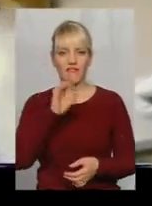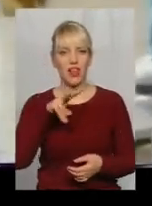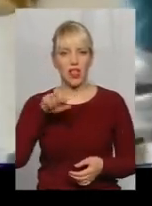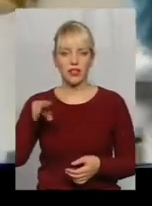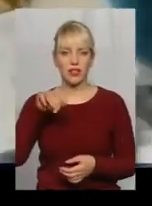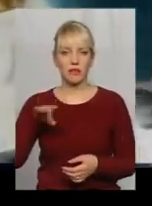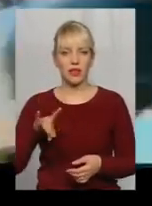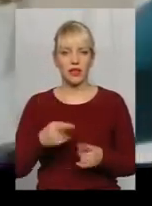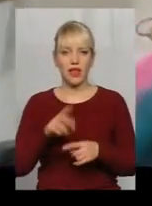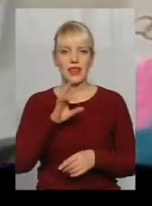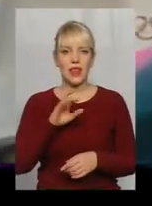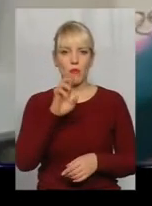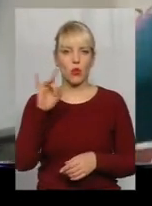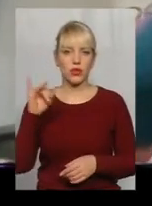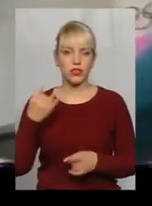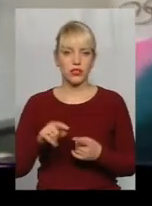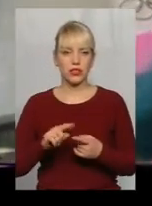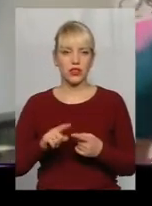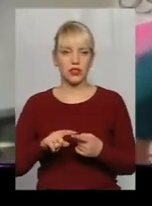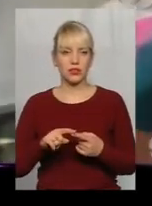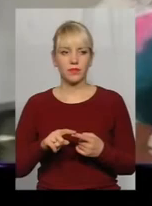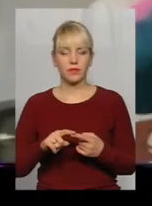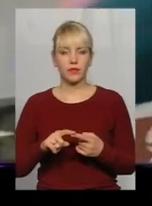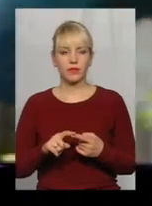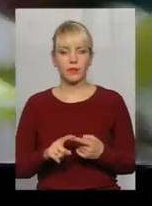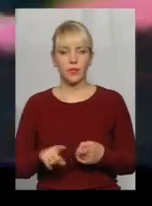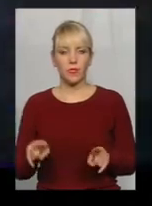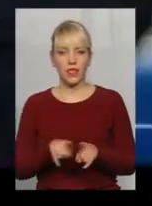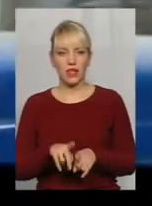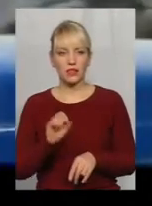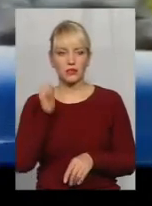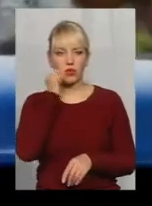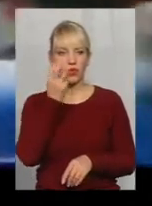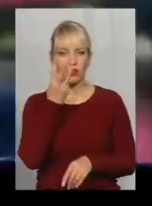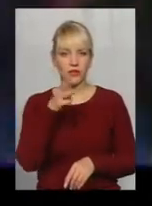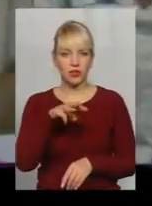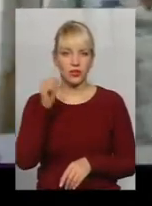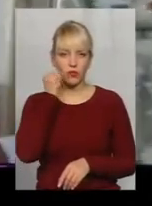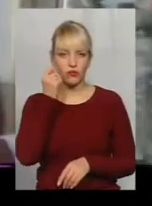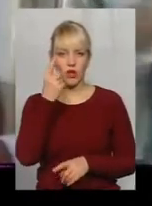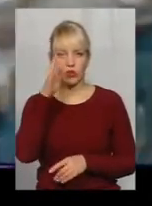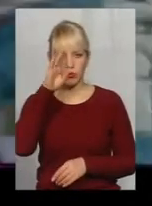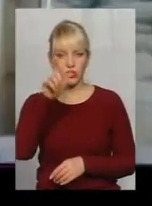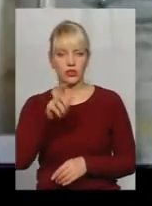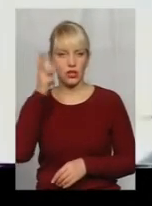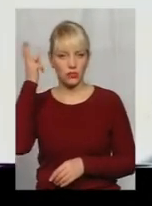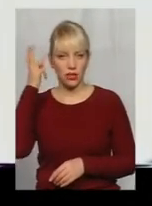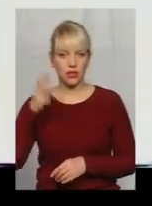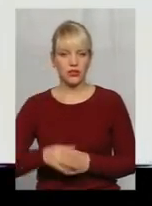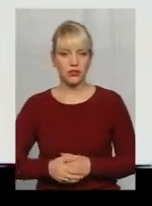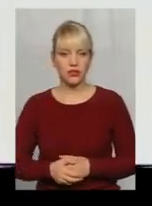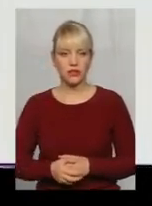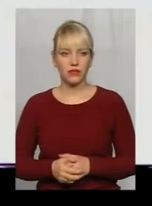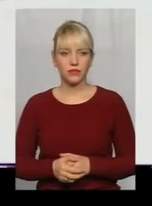Любовицкий москвич і Андрій Горохов також із Москви. Три москвича і представження з Хмельницького. Об'ятник своє